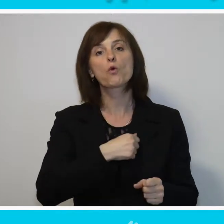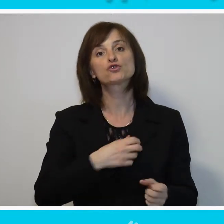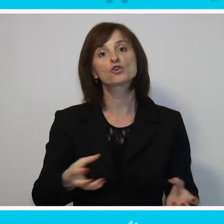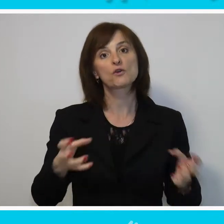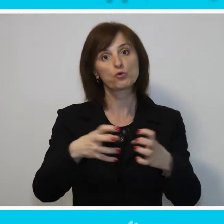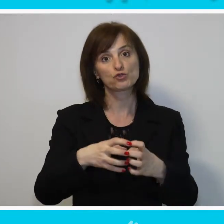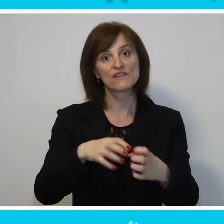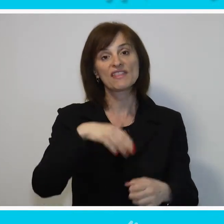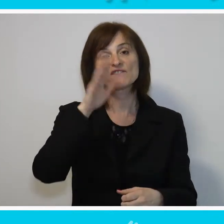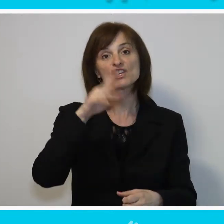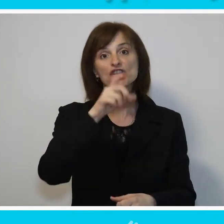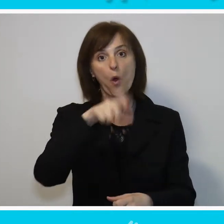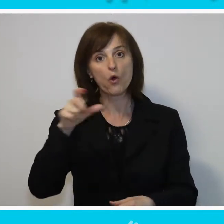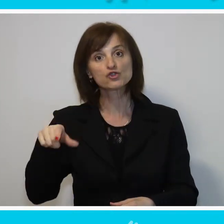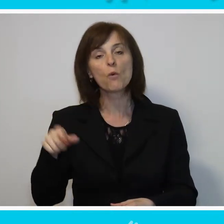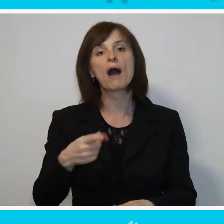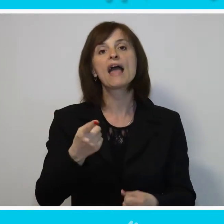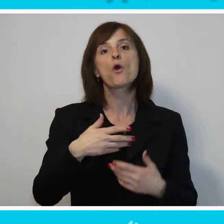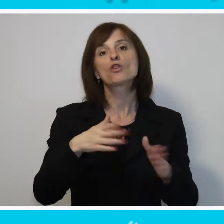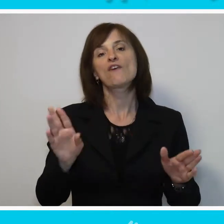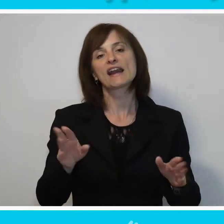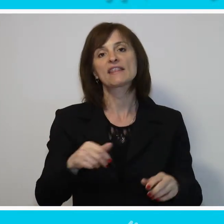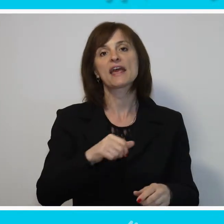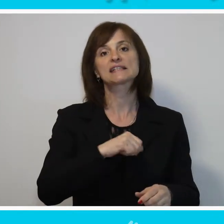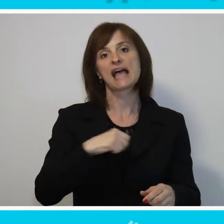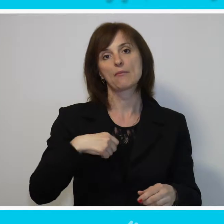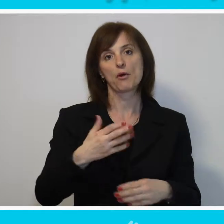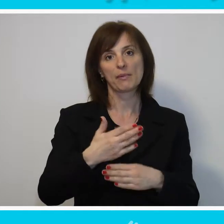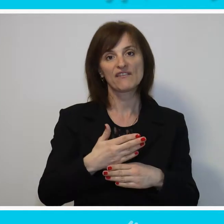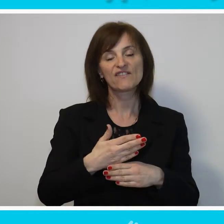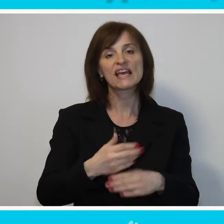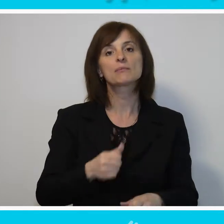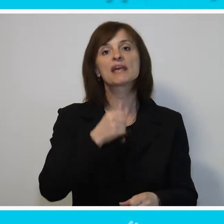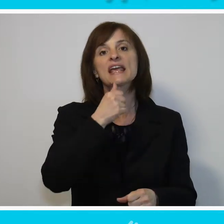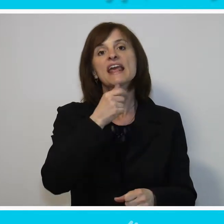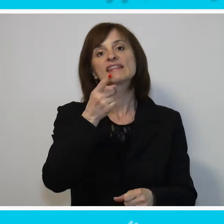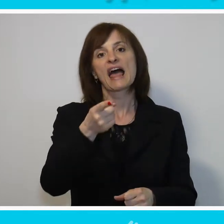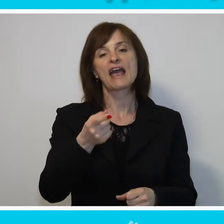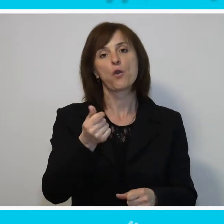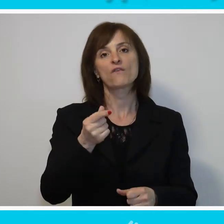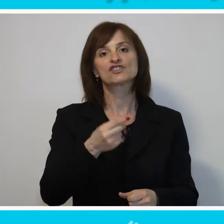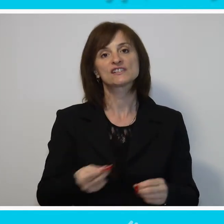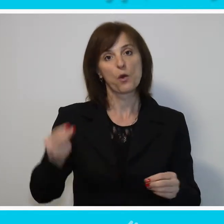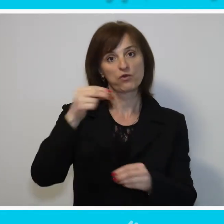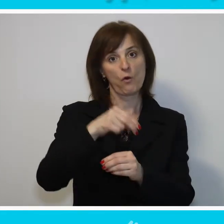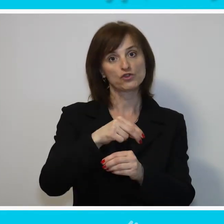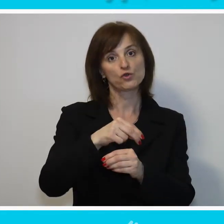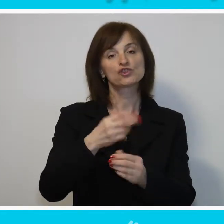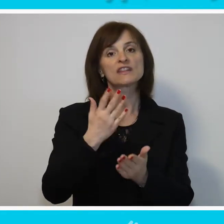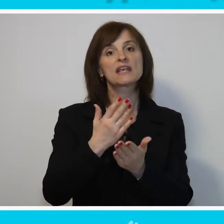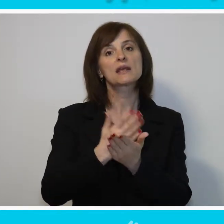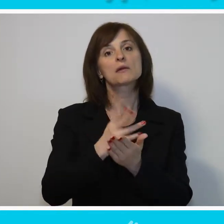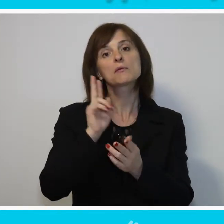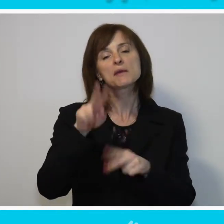više osoba koja otvaraju samostalne delatnosti, pa se ta suma može, da kažem, i udvostručiti i naravno dobiti onako